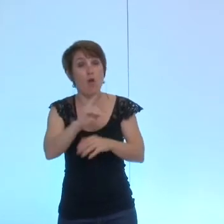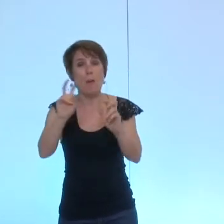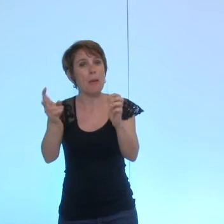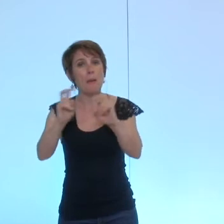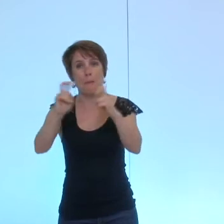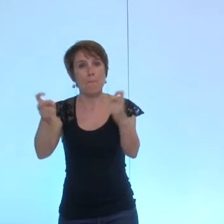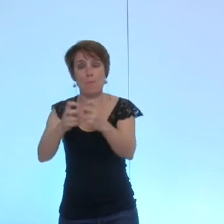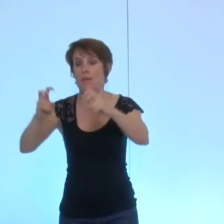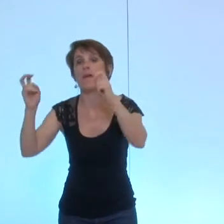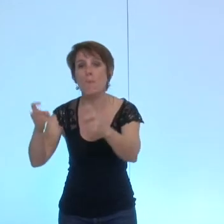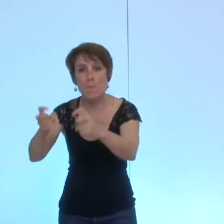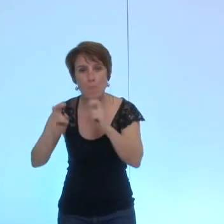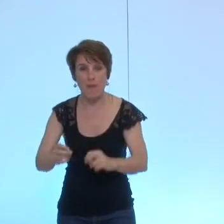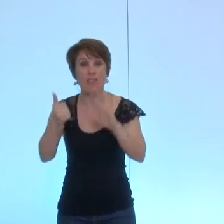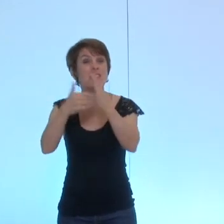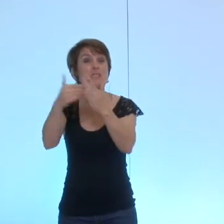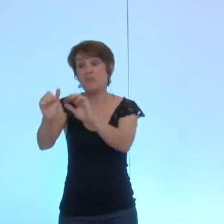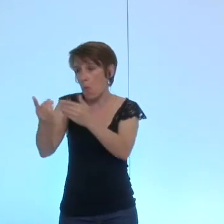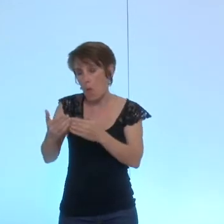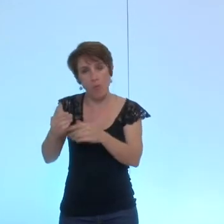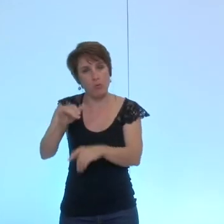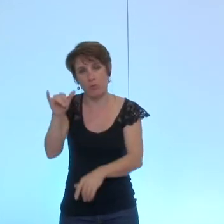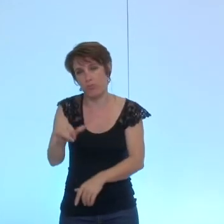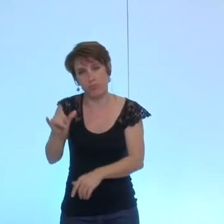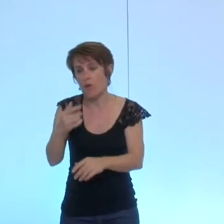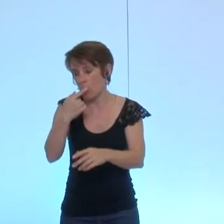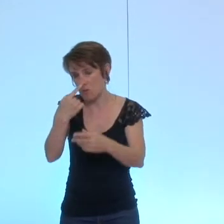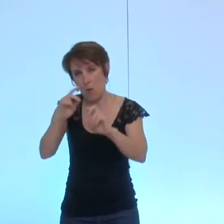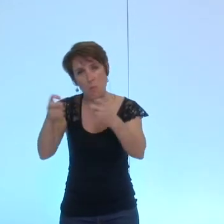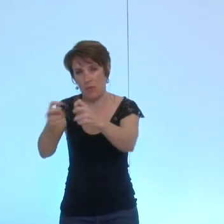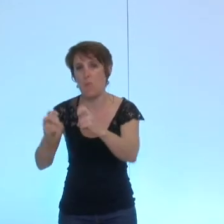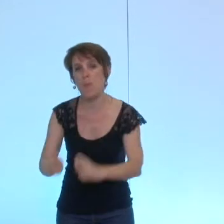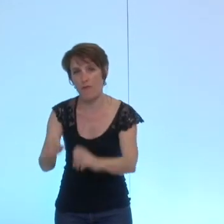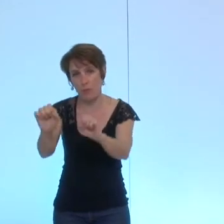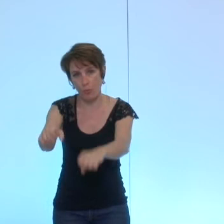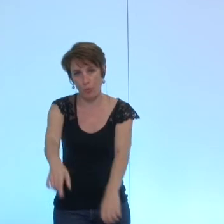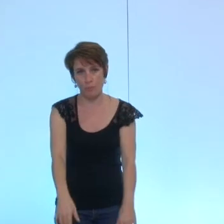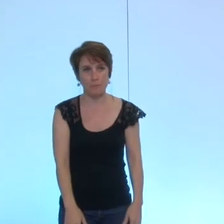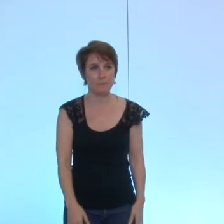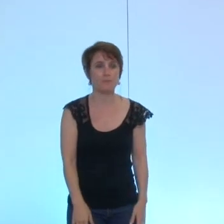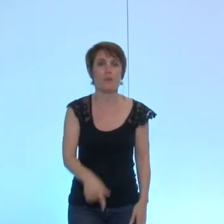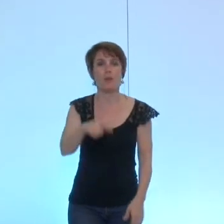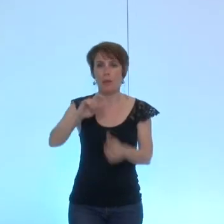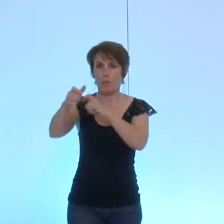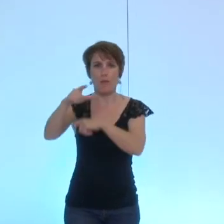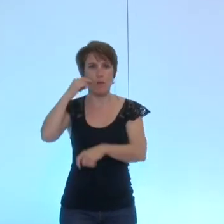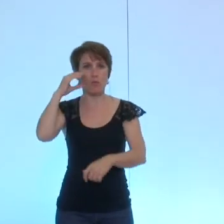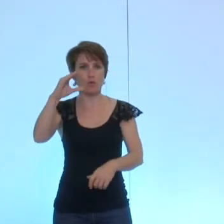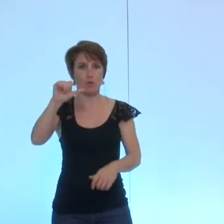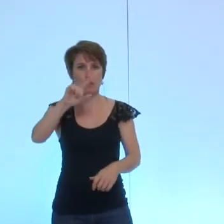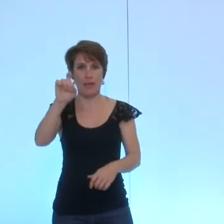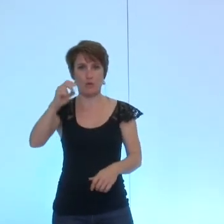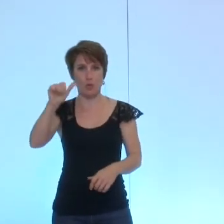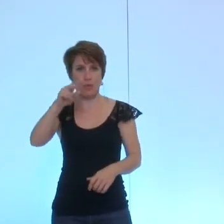bas que les 6 millions proposés je vous remercie merci monsieur Cazenave je ne peux que partager